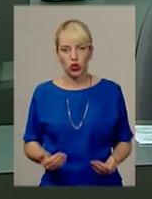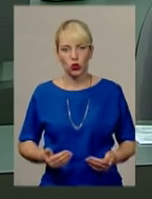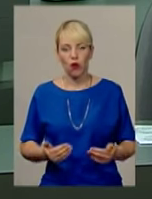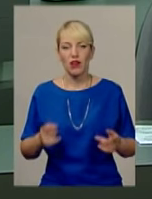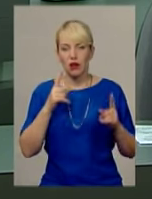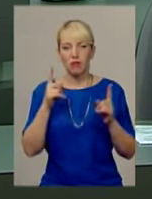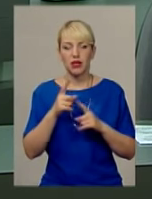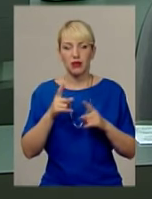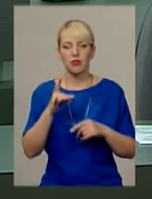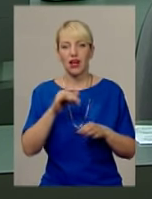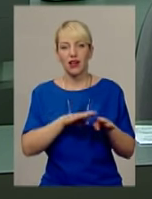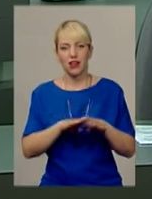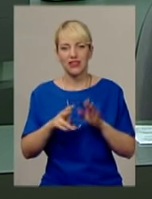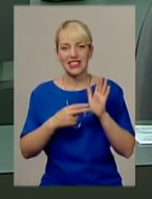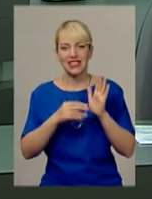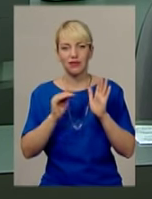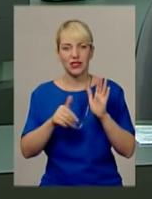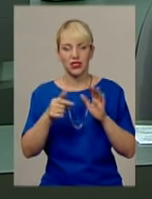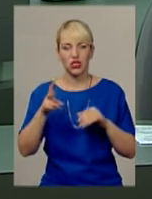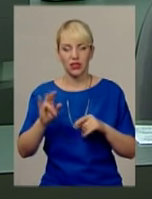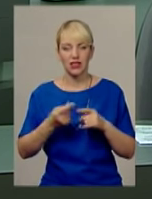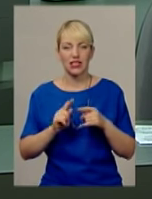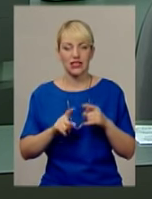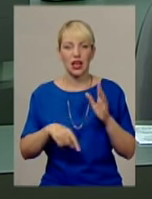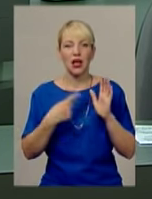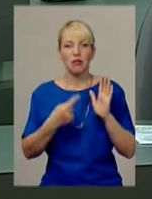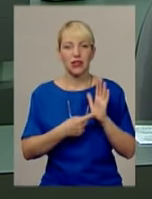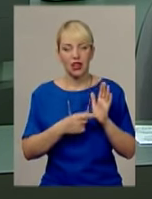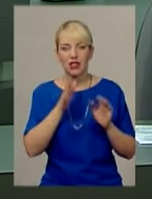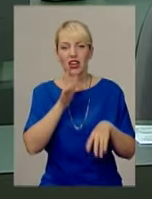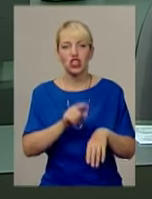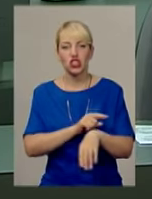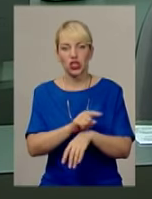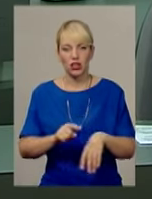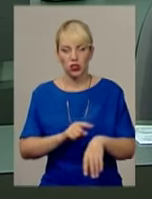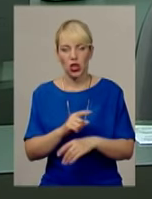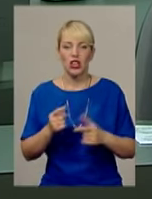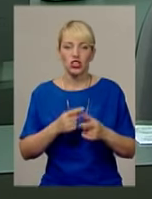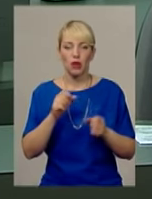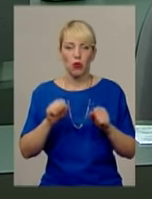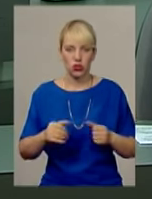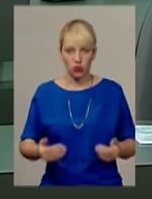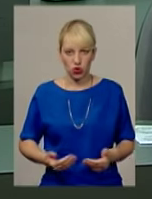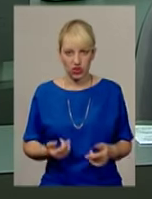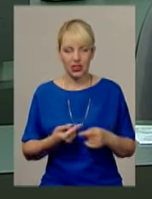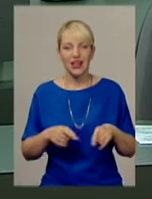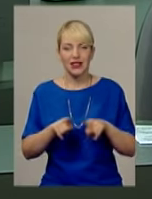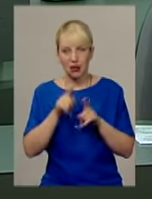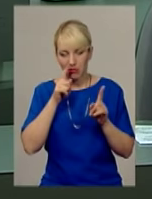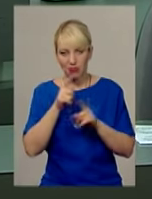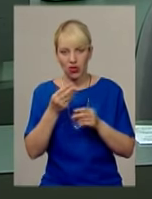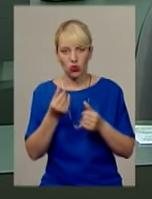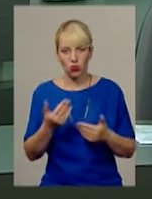тисяч гривень. Та це питання часу. Чи можливо прожити на 1218 гривень на місяць, дізнавалася наша